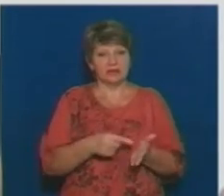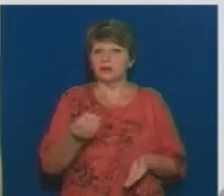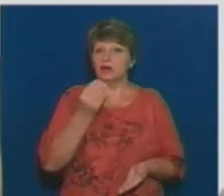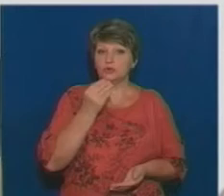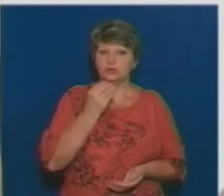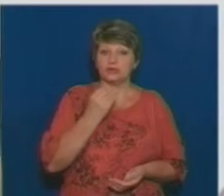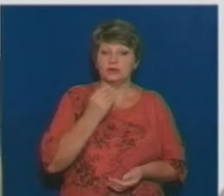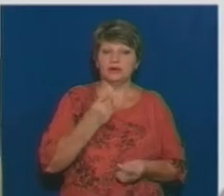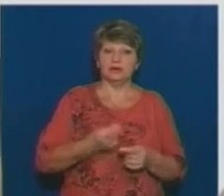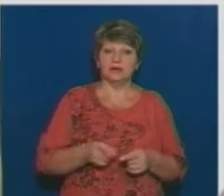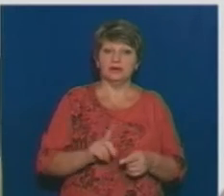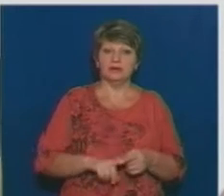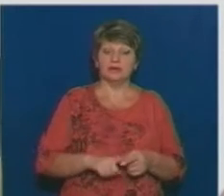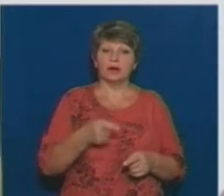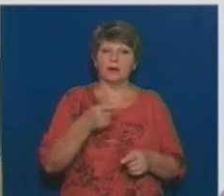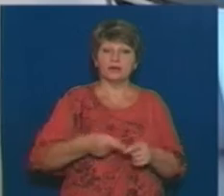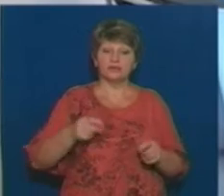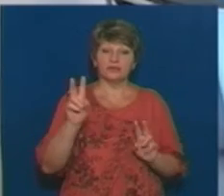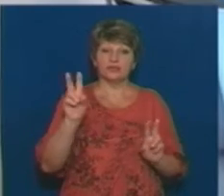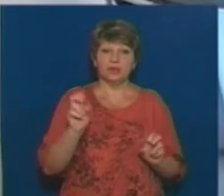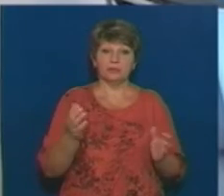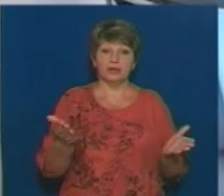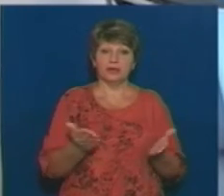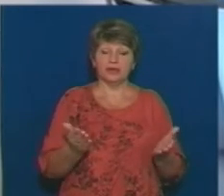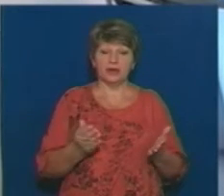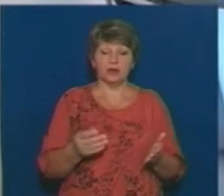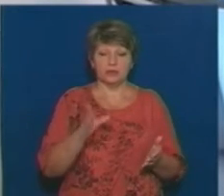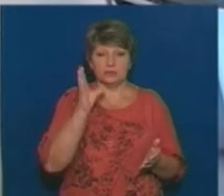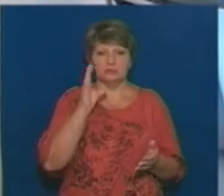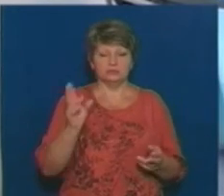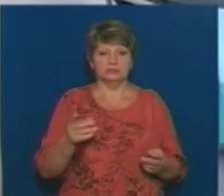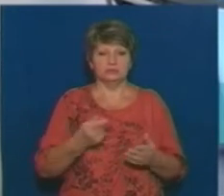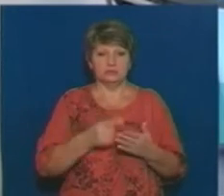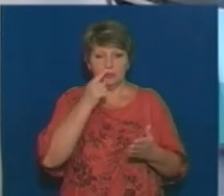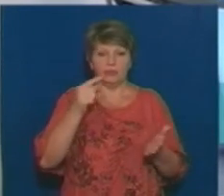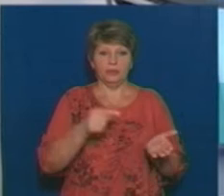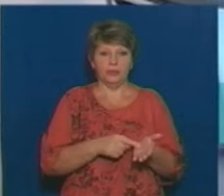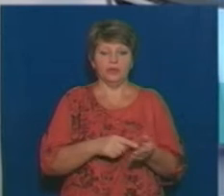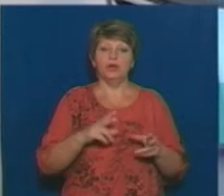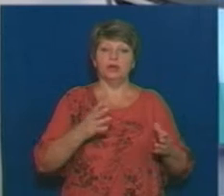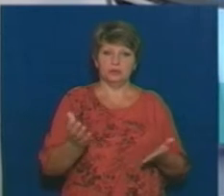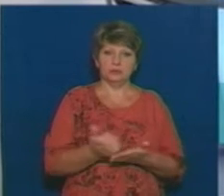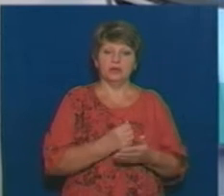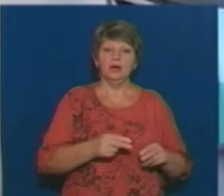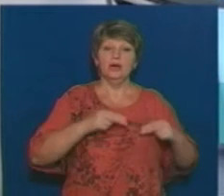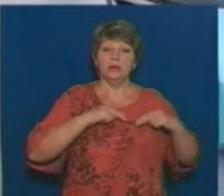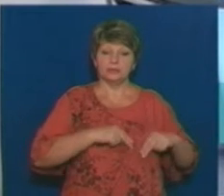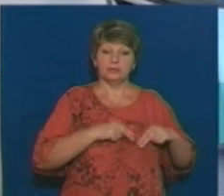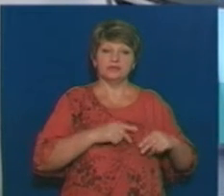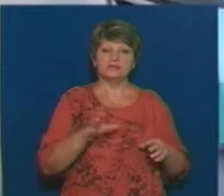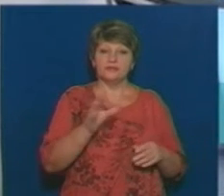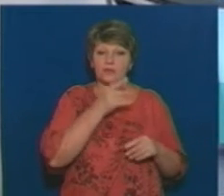мабуть, найтака вагоміша і найгостріша тема, з якою довелося зіткнуться і продовжувати працювати в цьому напрямку весь цей час.